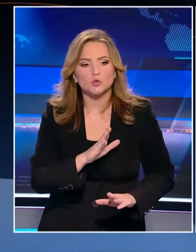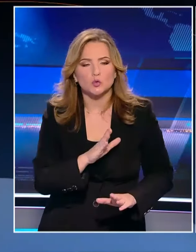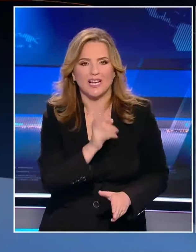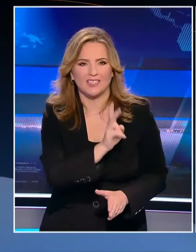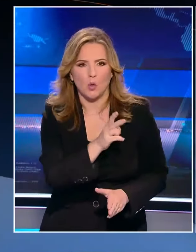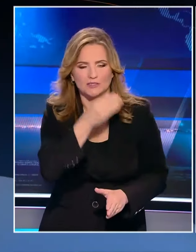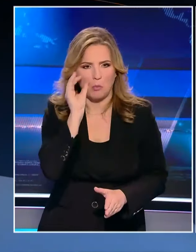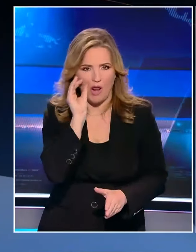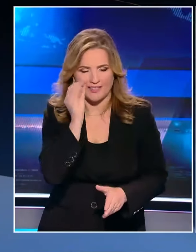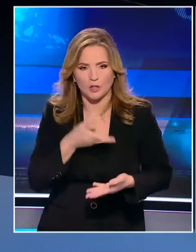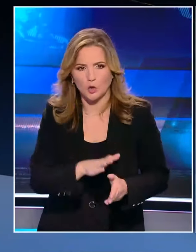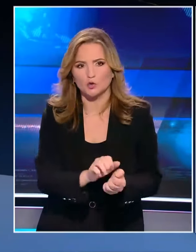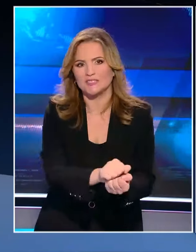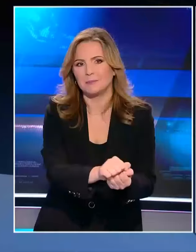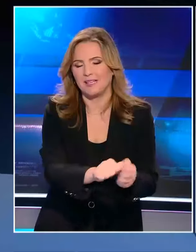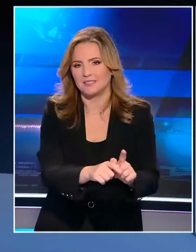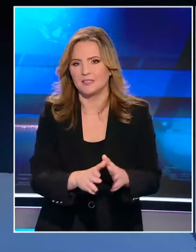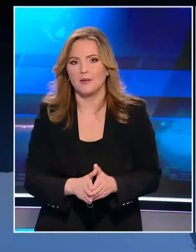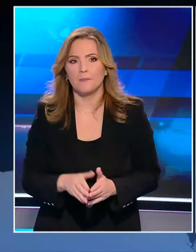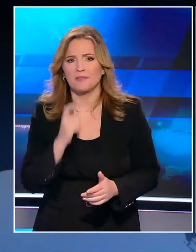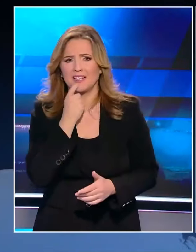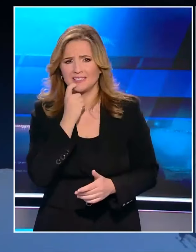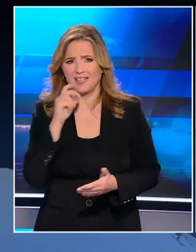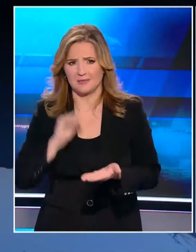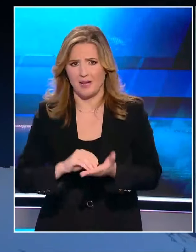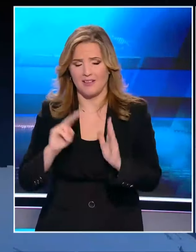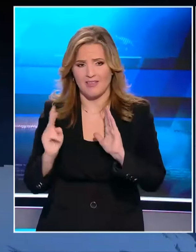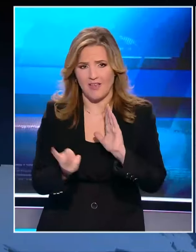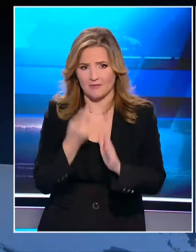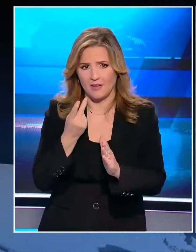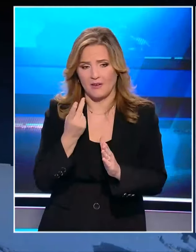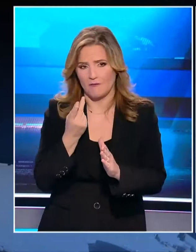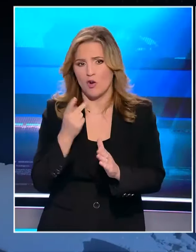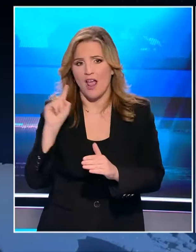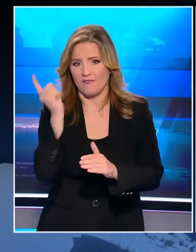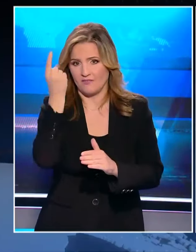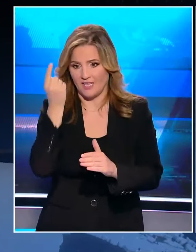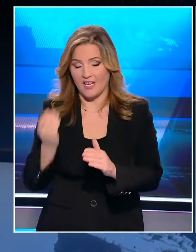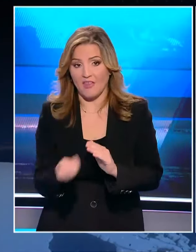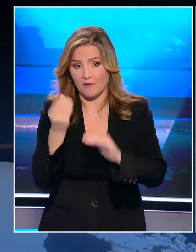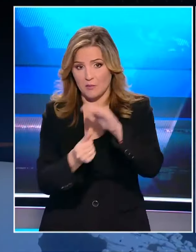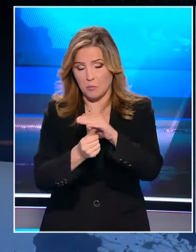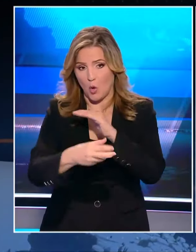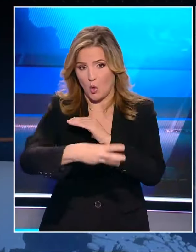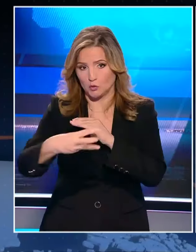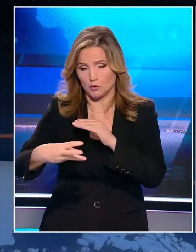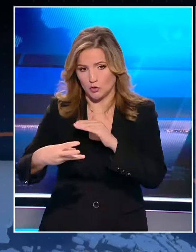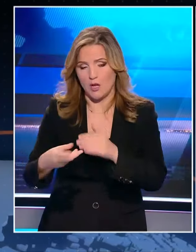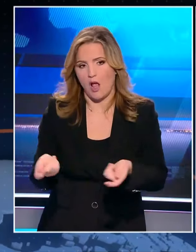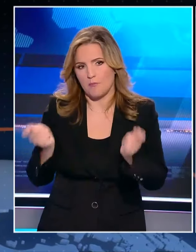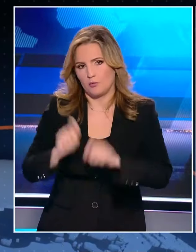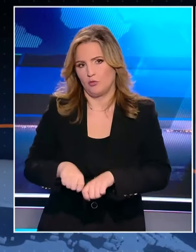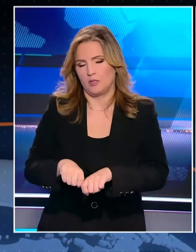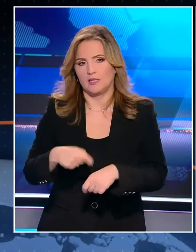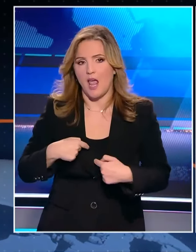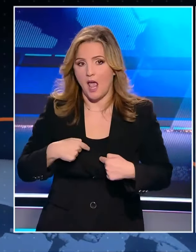Είμαι βέβαιη ότι ο Στέφανος Κασελάκης δεν θα έχει δεύτερη ευκαιρία στη χώρα και θα δώσουμε όλοι